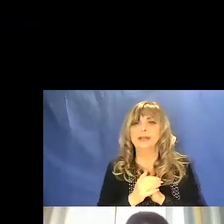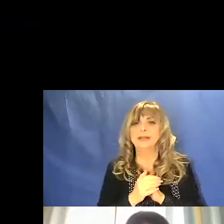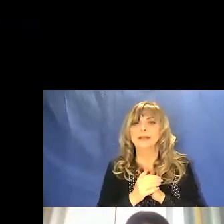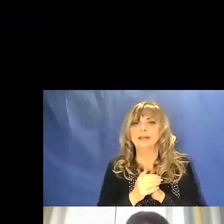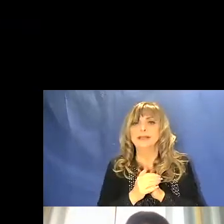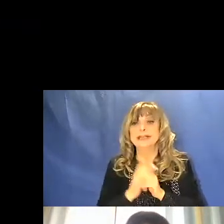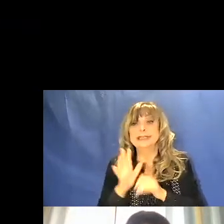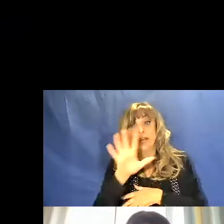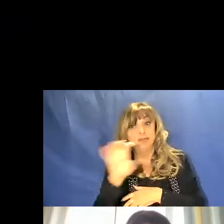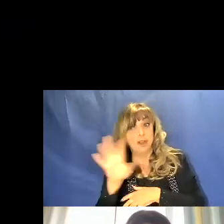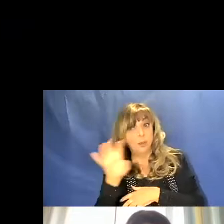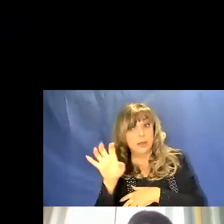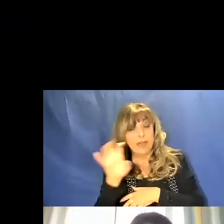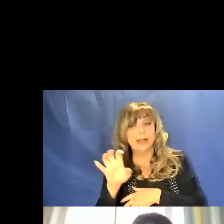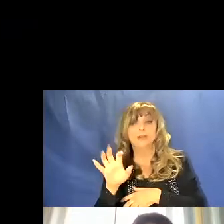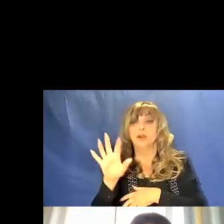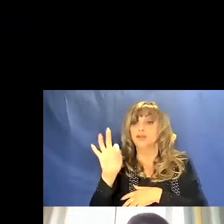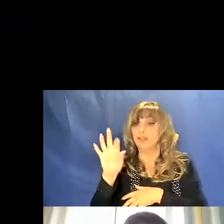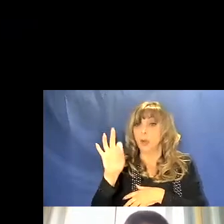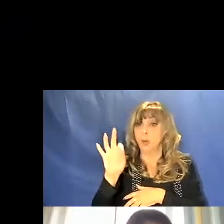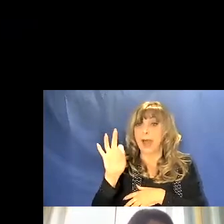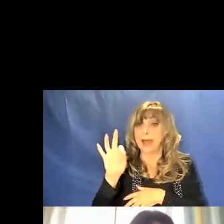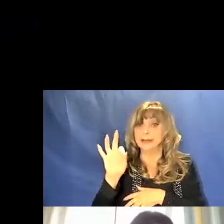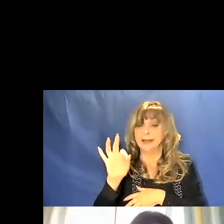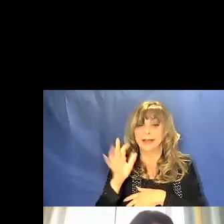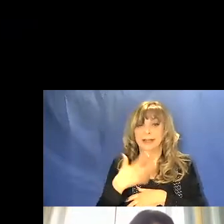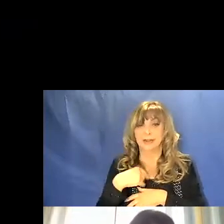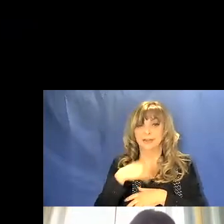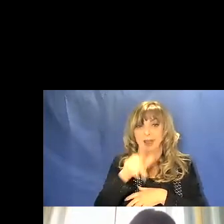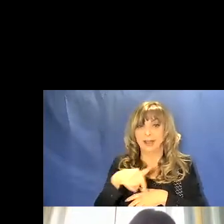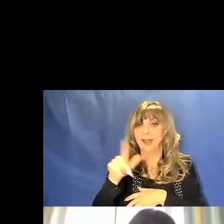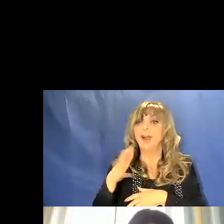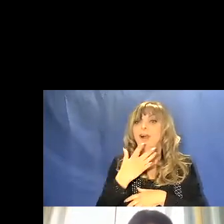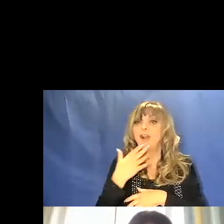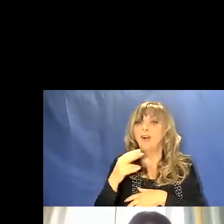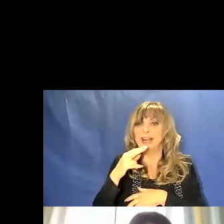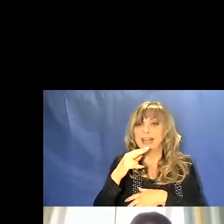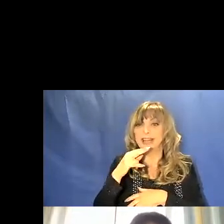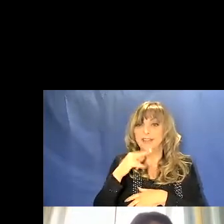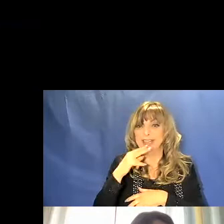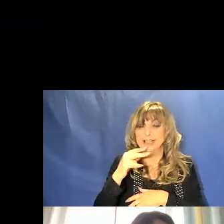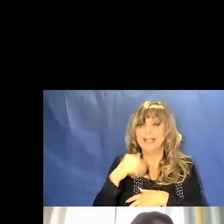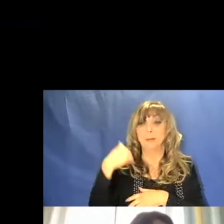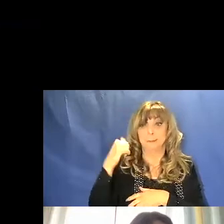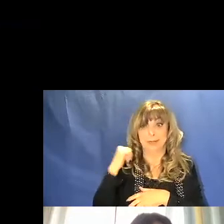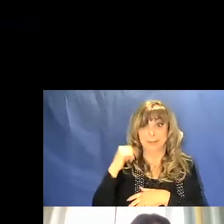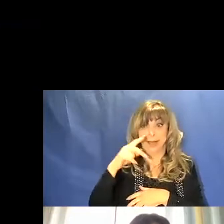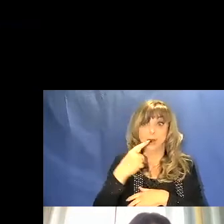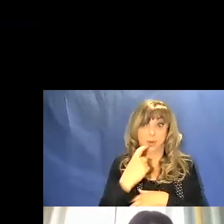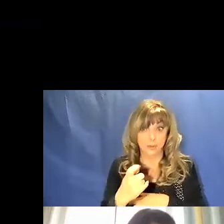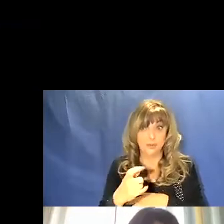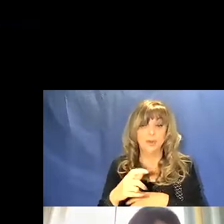550 abbiamo il colore verde, se è